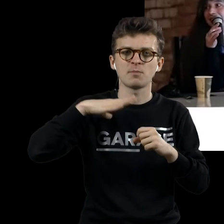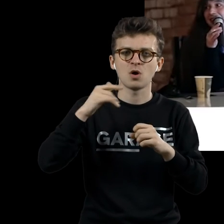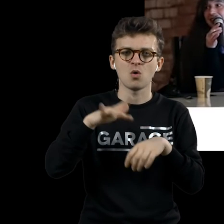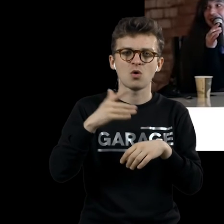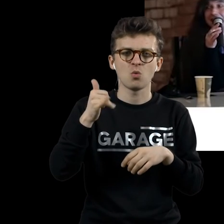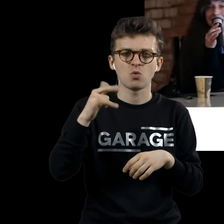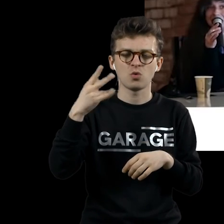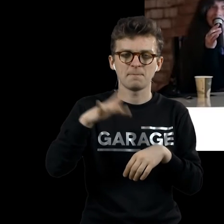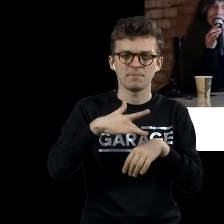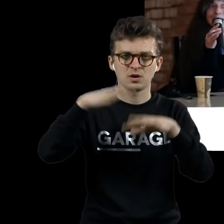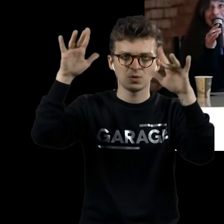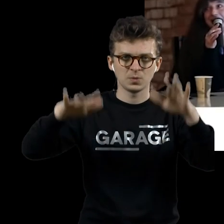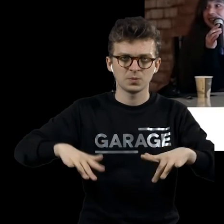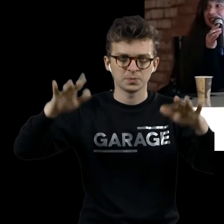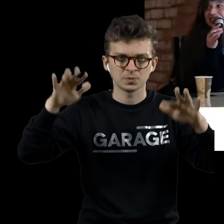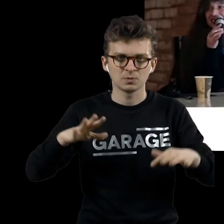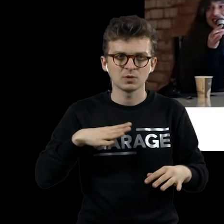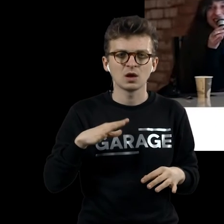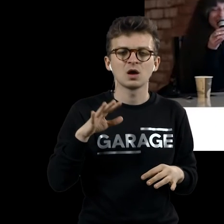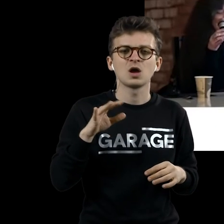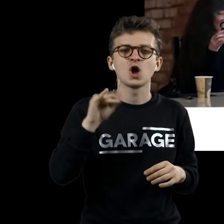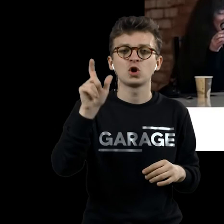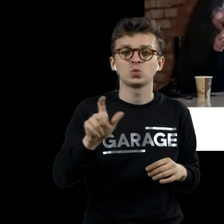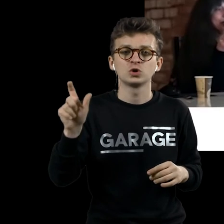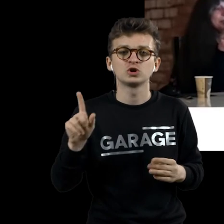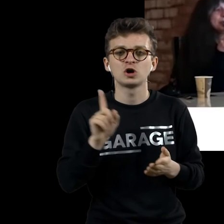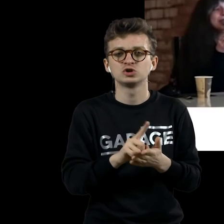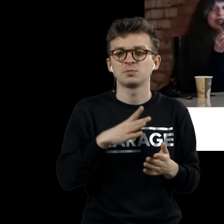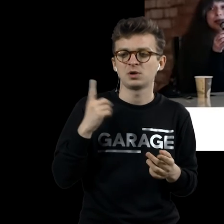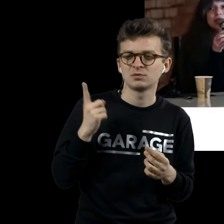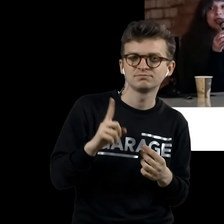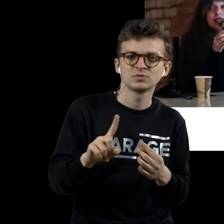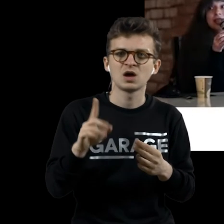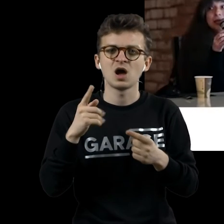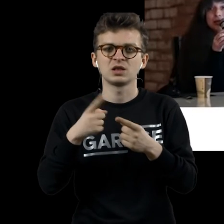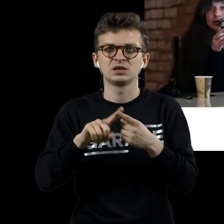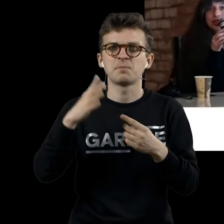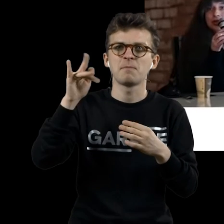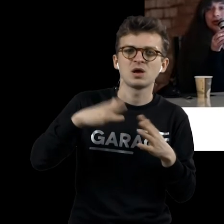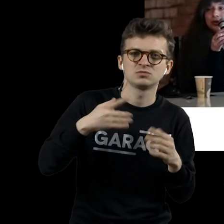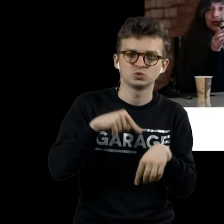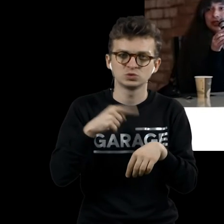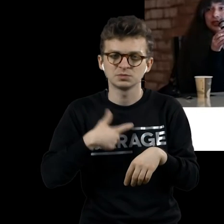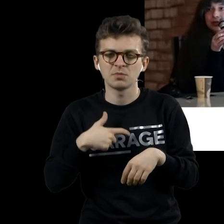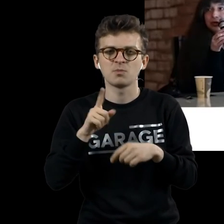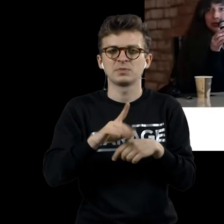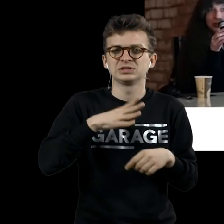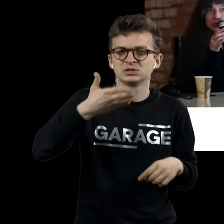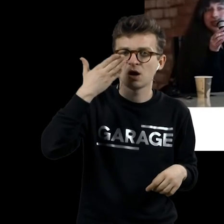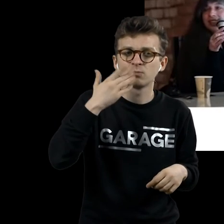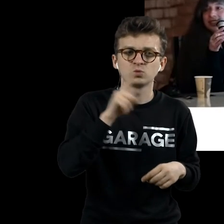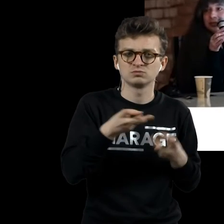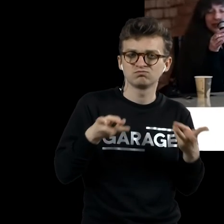пыль, и зрители как-то с ней должны были взаимодействовать. Он вводит запах, потому что жаровня нужна для того,